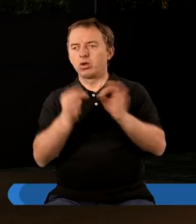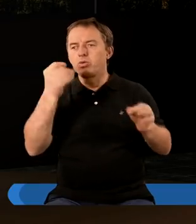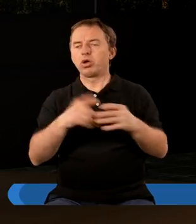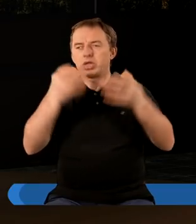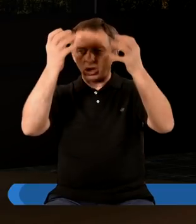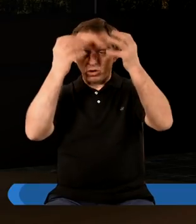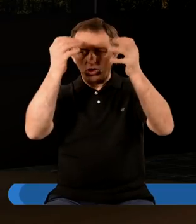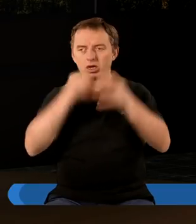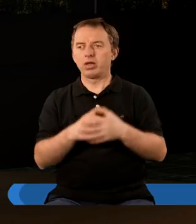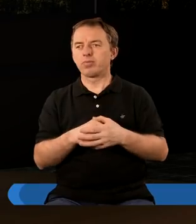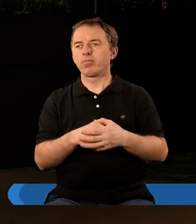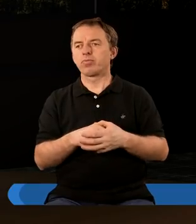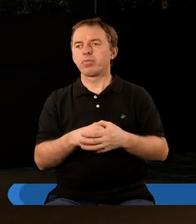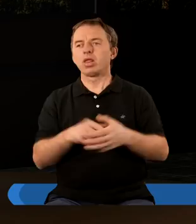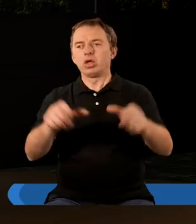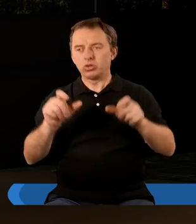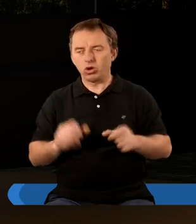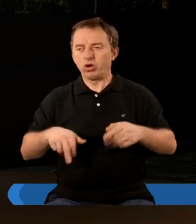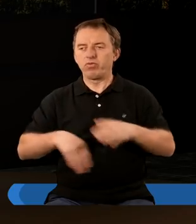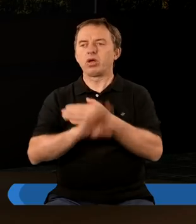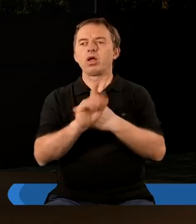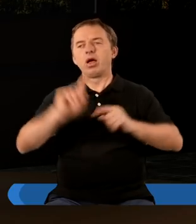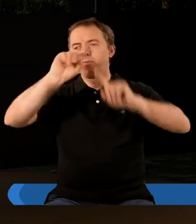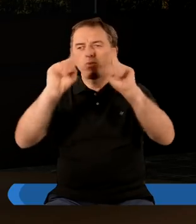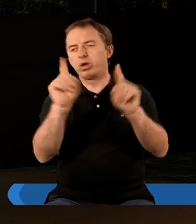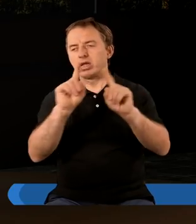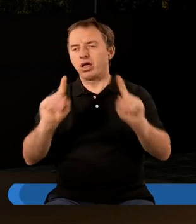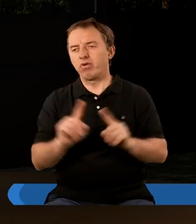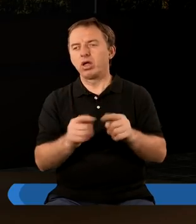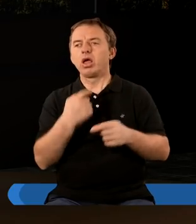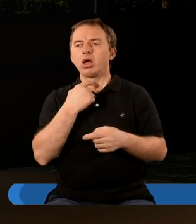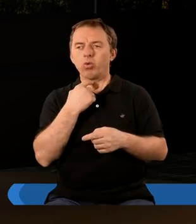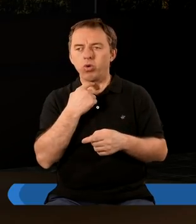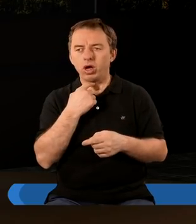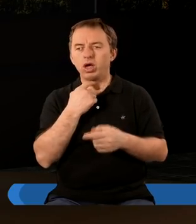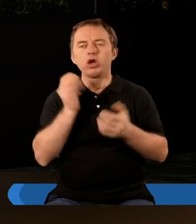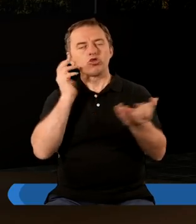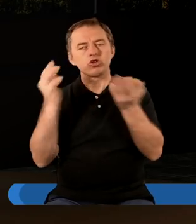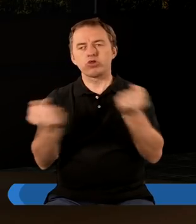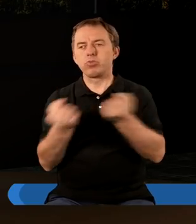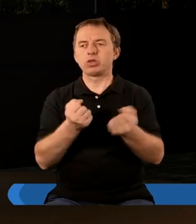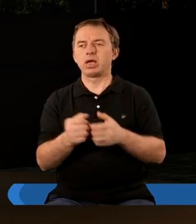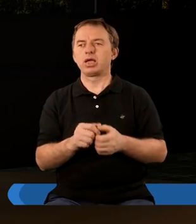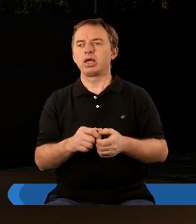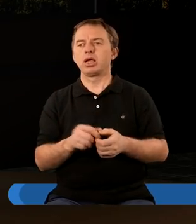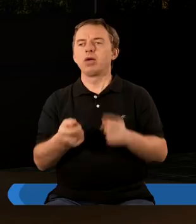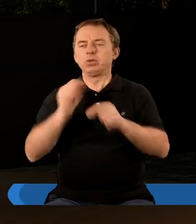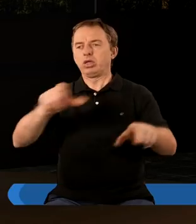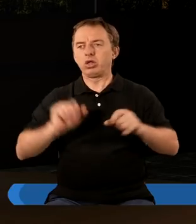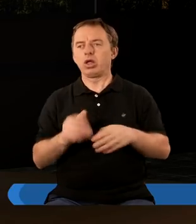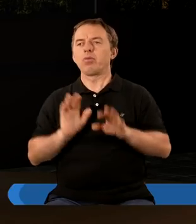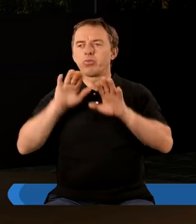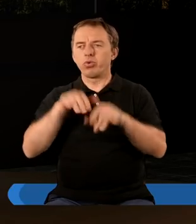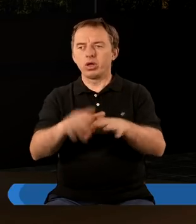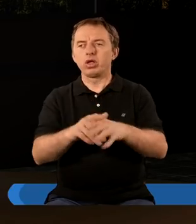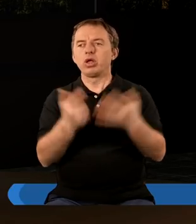złote korony. A z tronu wychodziły błyskawice i głosy i grzmoty. Przed tronem